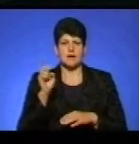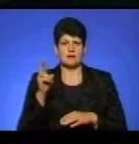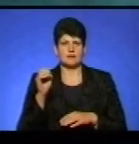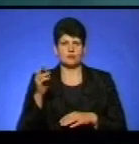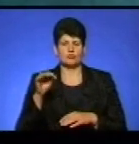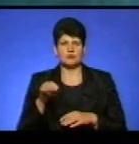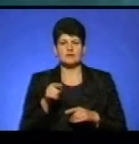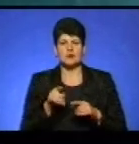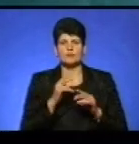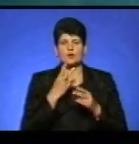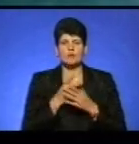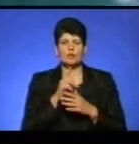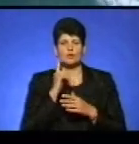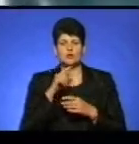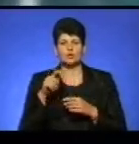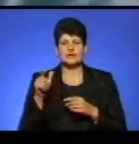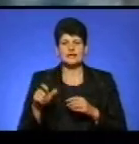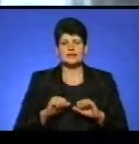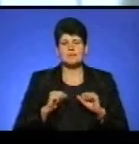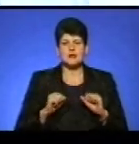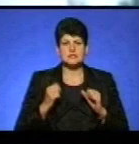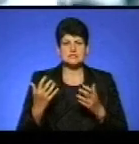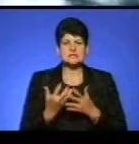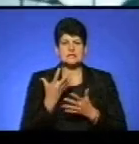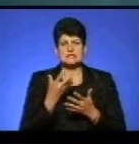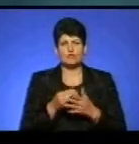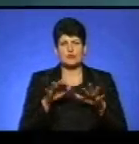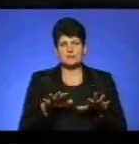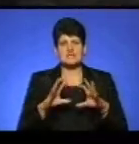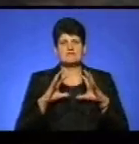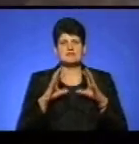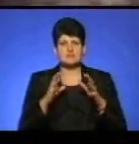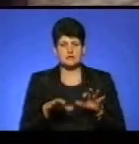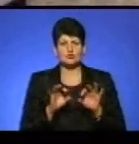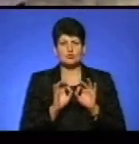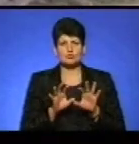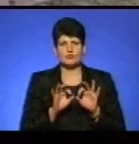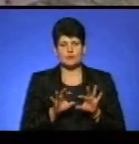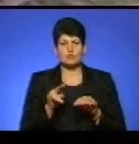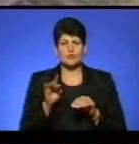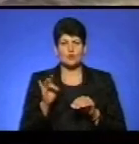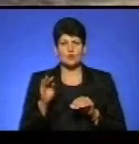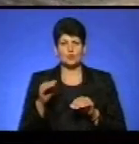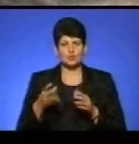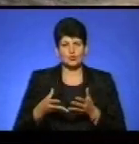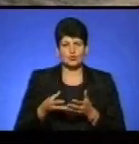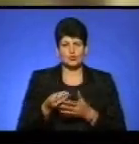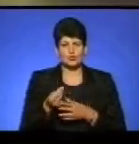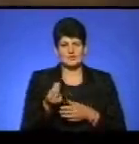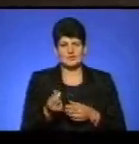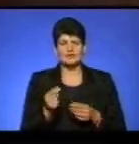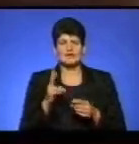У фільмі йдеться про молодих людей, які намагаються знайти своє місце в світі, розповів продюсер картини Ігор Савиченко.